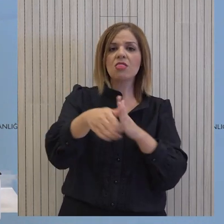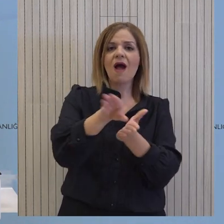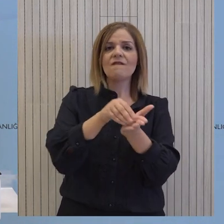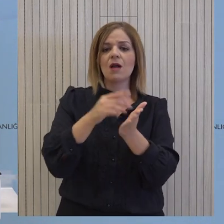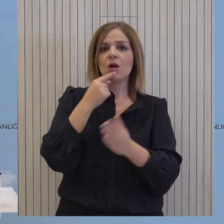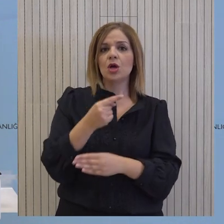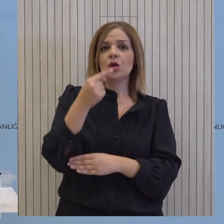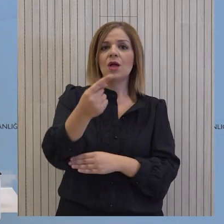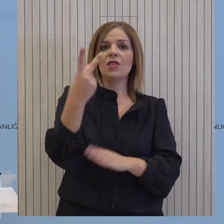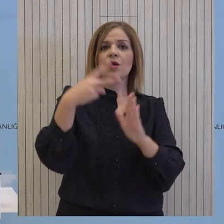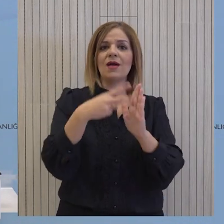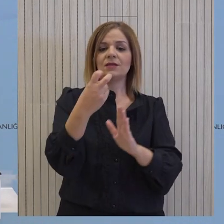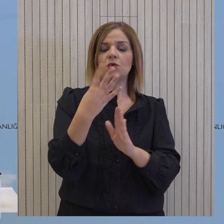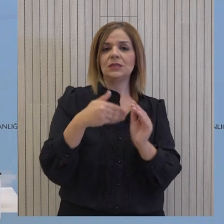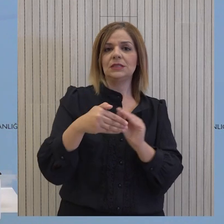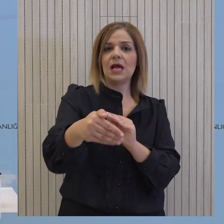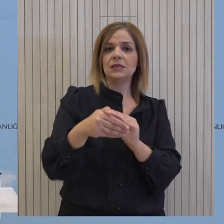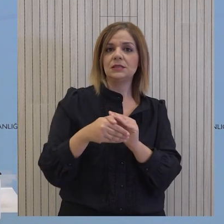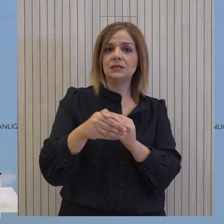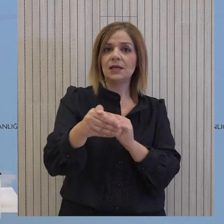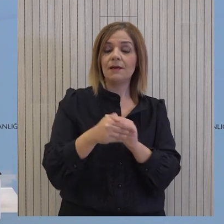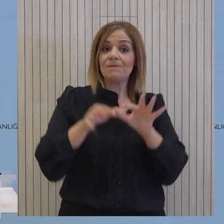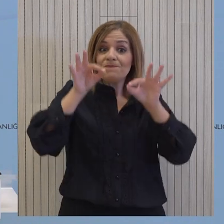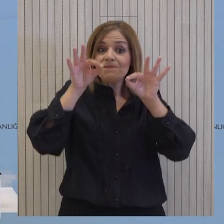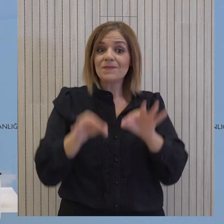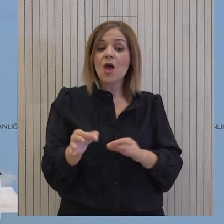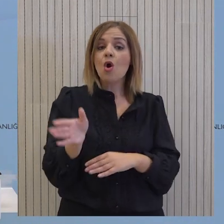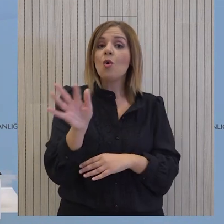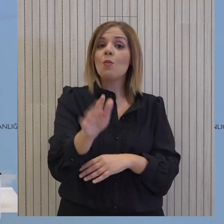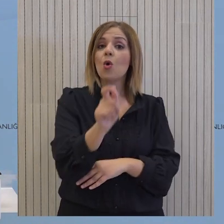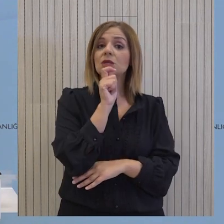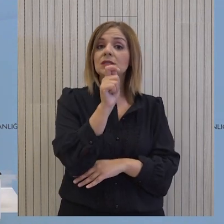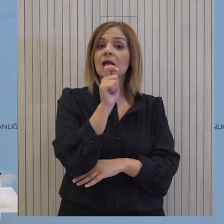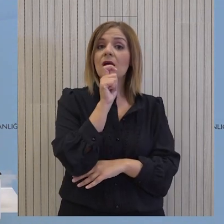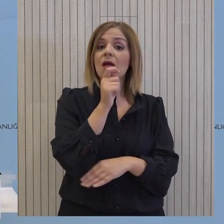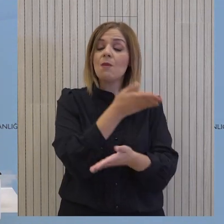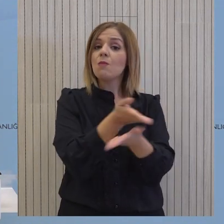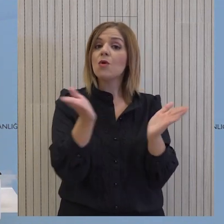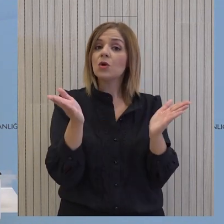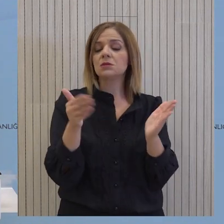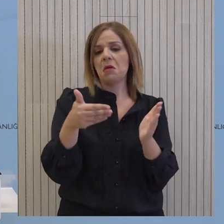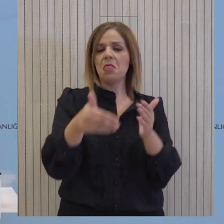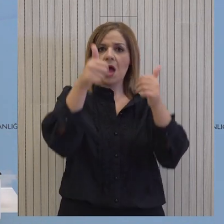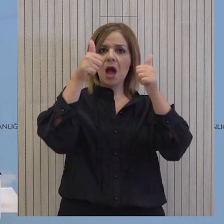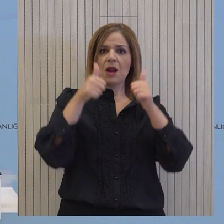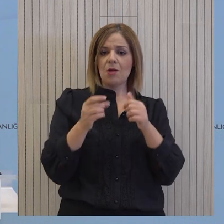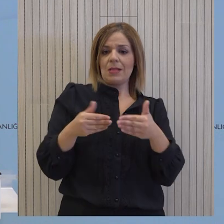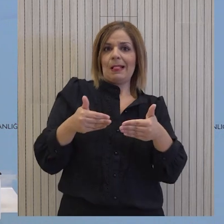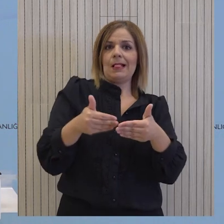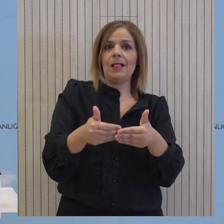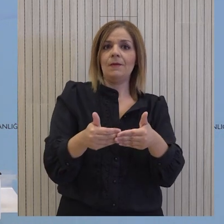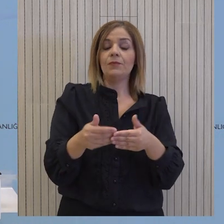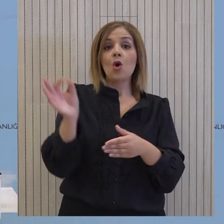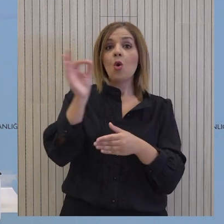επόμενο έτος. Για το 2024 η ακριβή σημερομηνία της παρουσίασης αυτής θα ανακοινωθεί μόλις πλησιάς ημέρα.